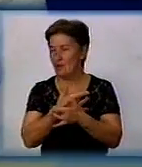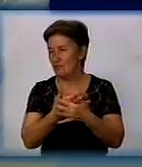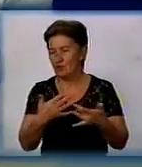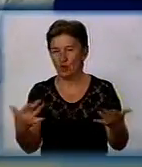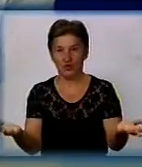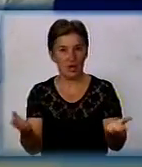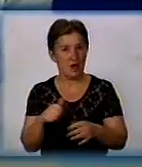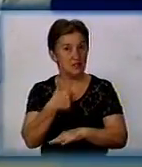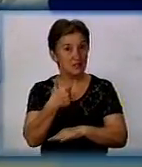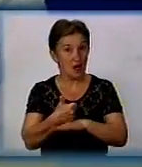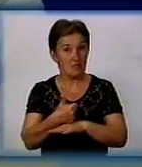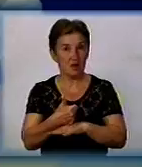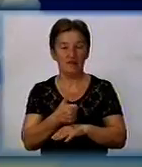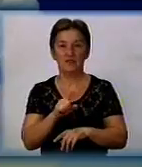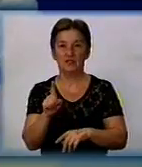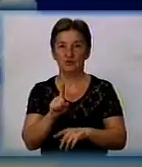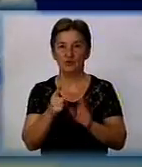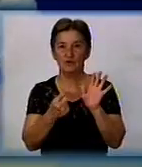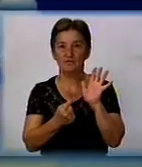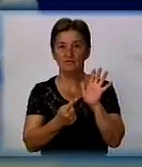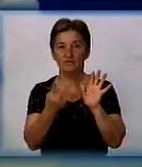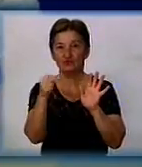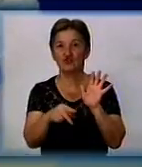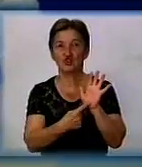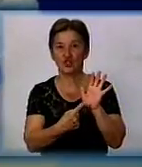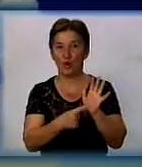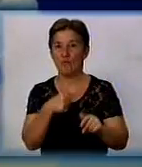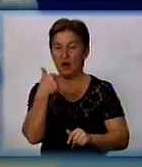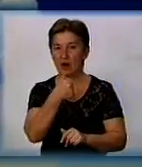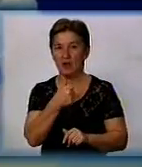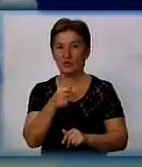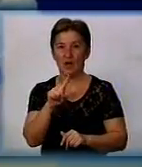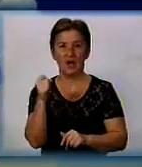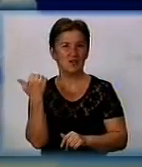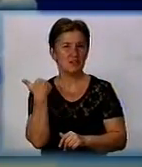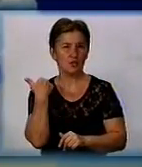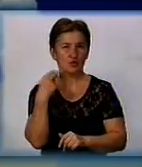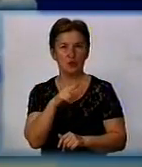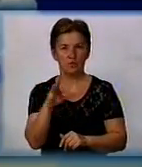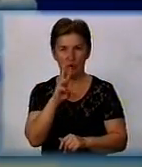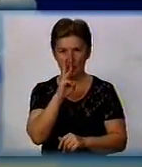в 2006 році тут задовженність по зарплаті